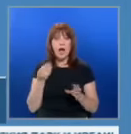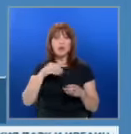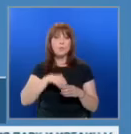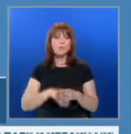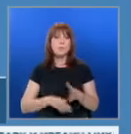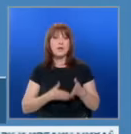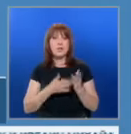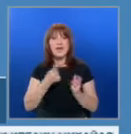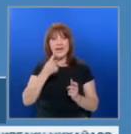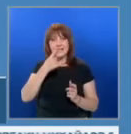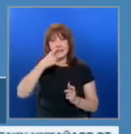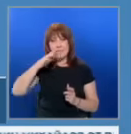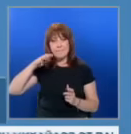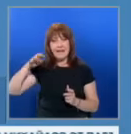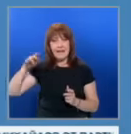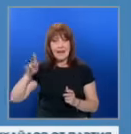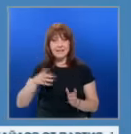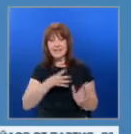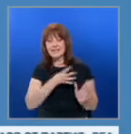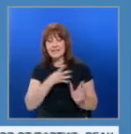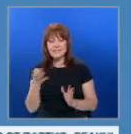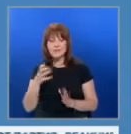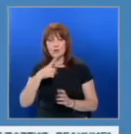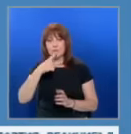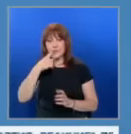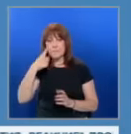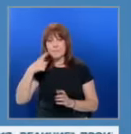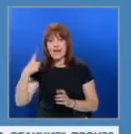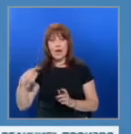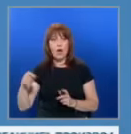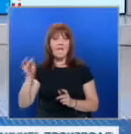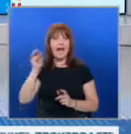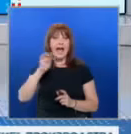помощ от 1,9 милиарда евро до края на месеца.